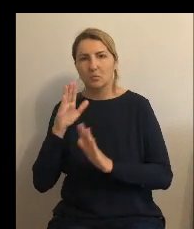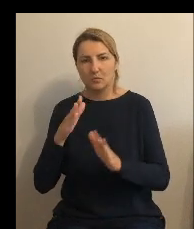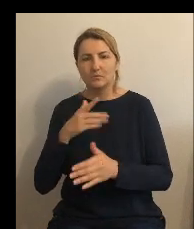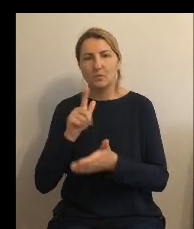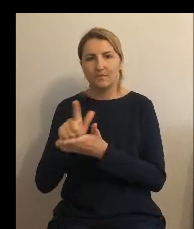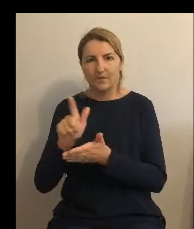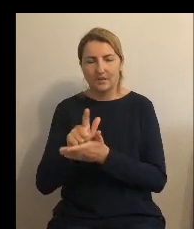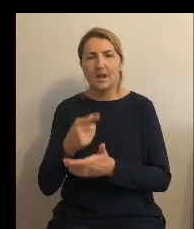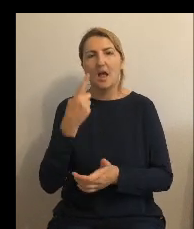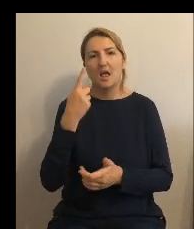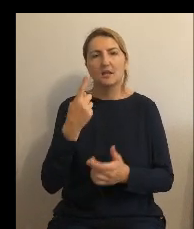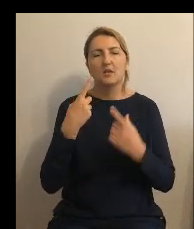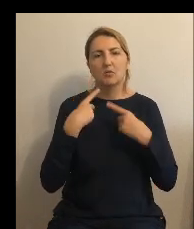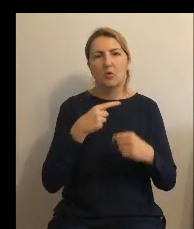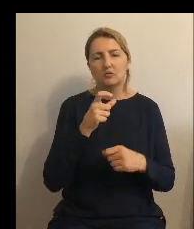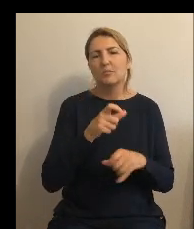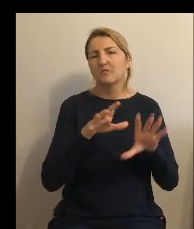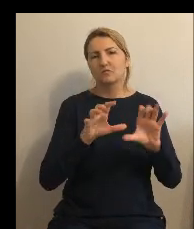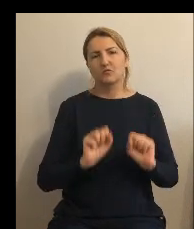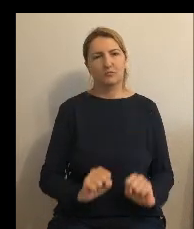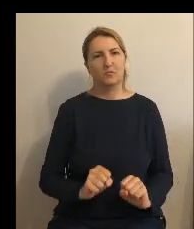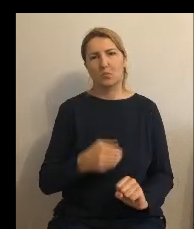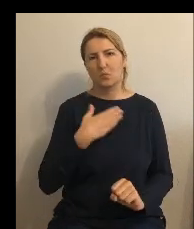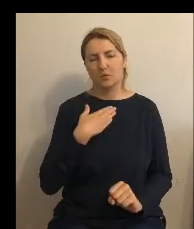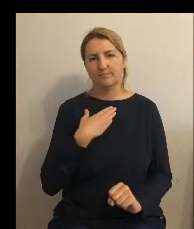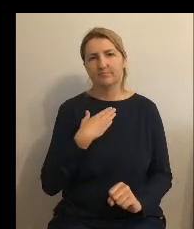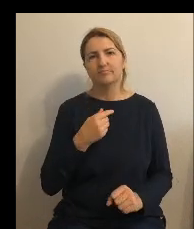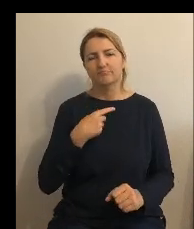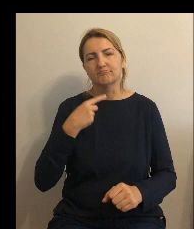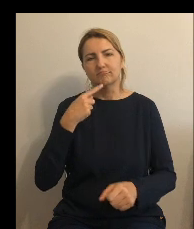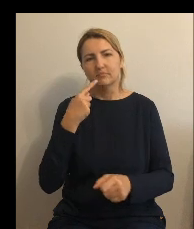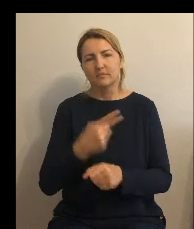głosu. Stwierdzam, że Rada Gminy uchwałę podjęła.